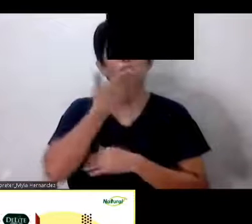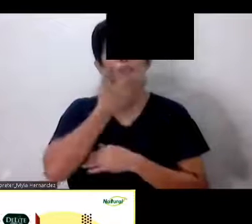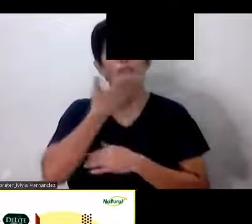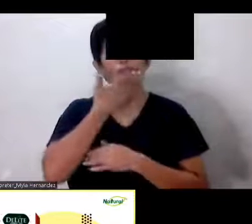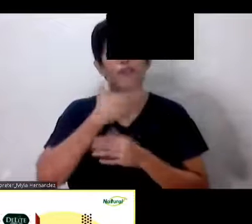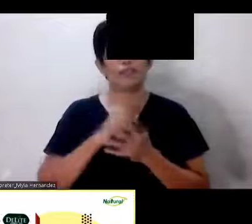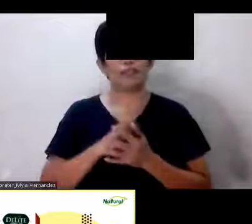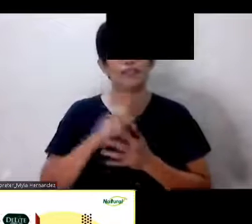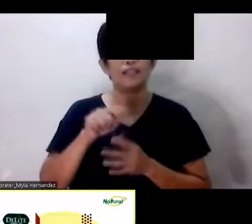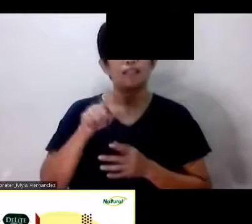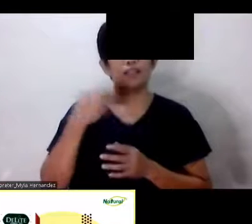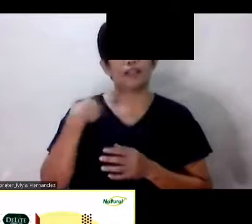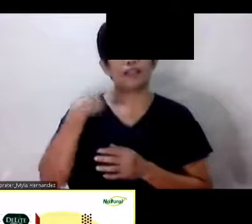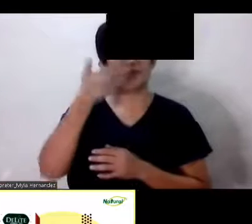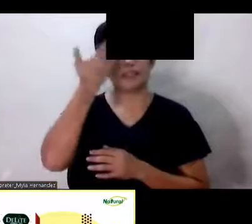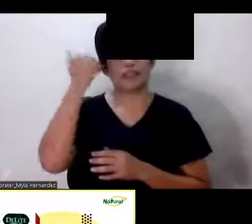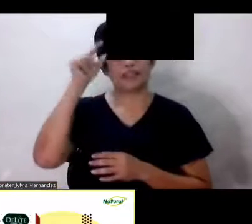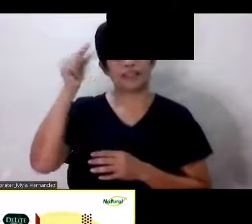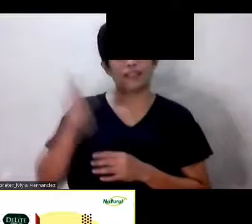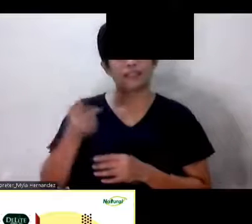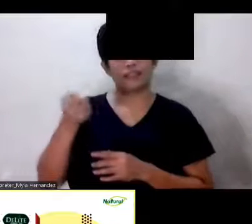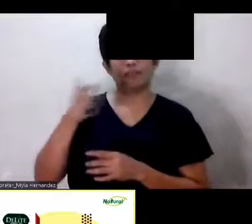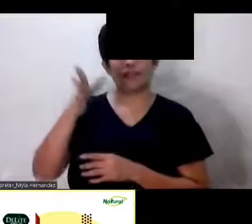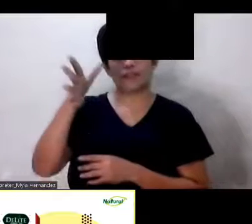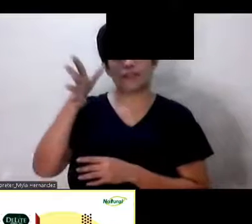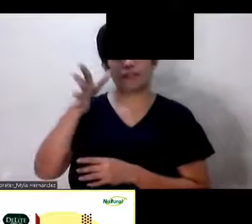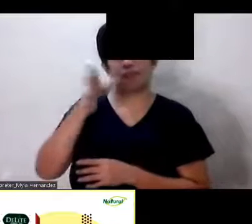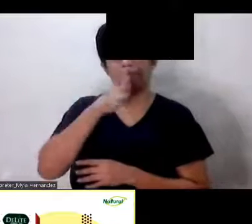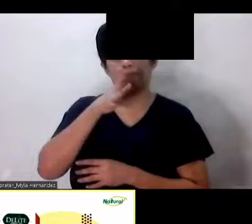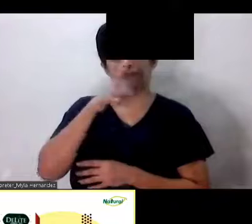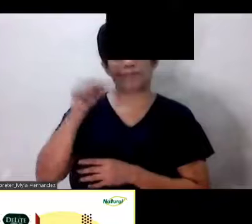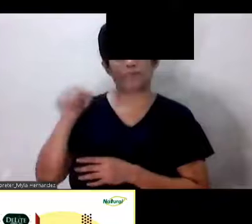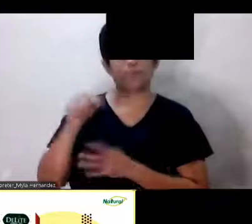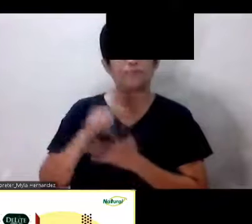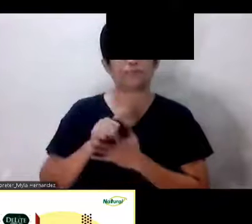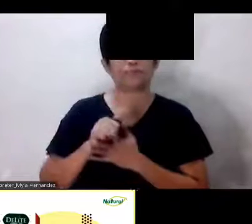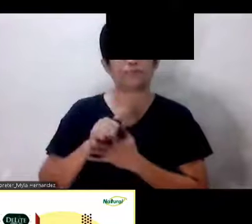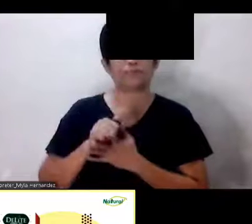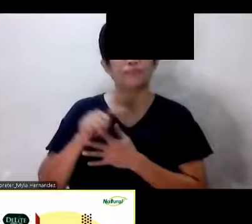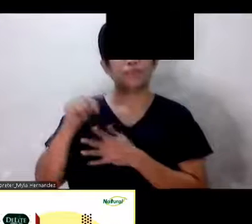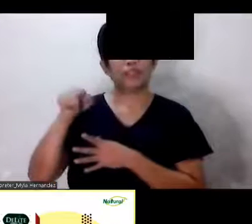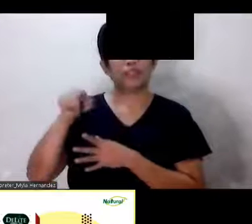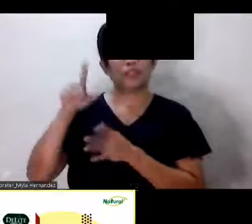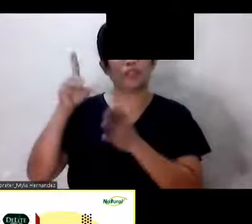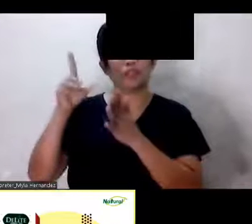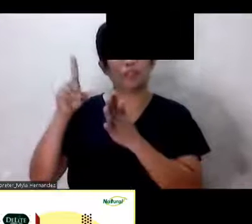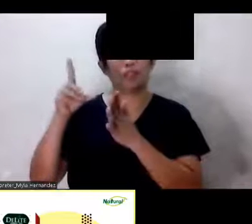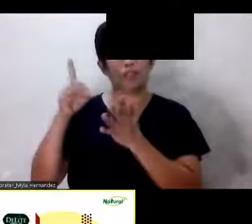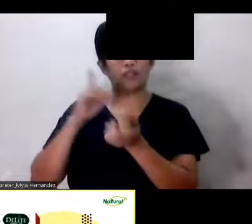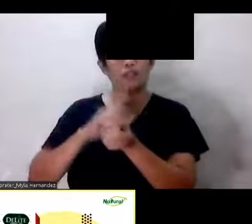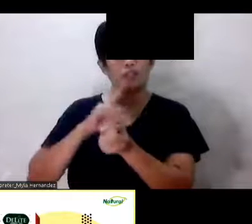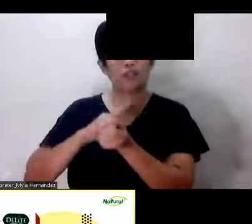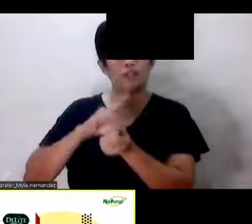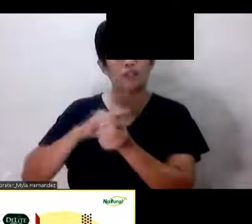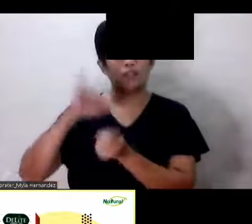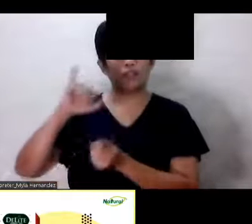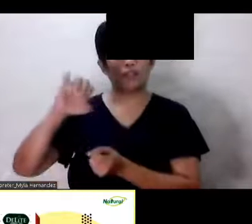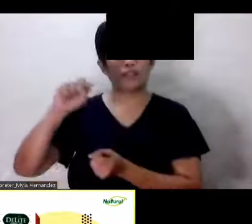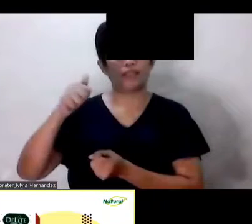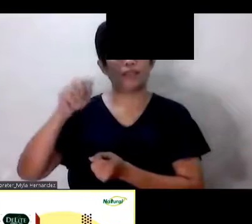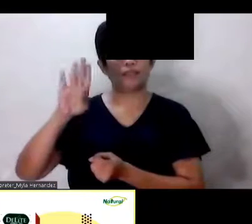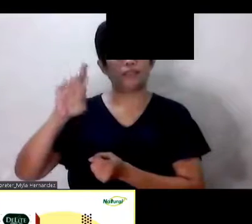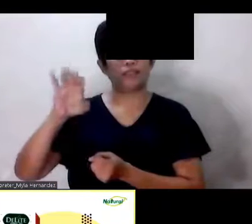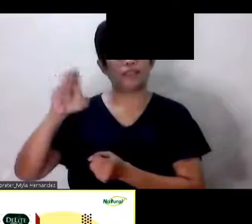nakalimutan akong batiin sa mga nanay Okay, gusto kong batiin ang nanay ni Dr. Isabelita Samaniego Si Christina